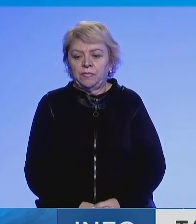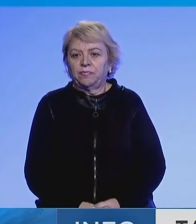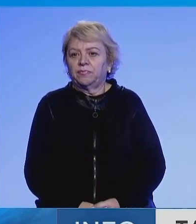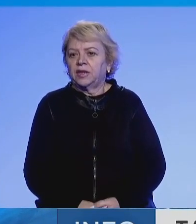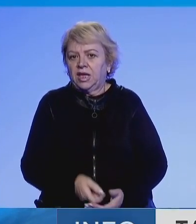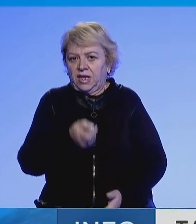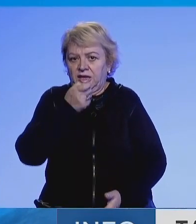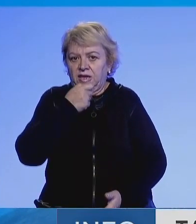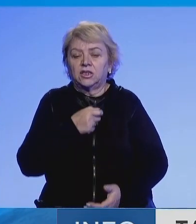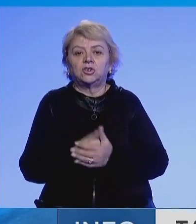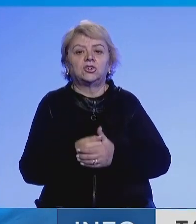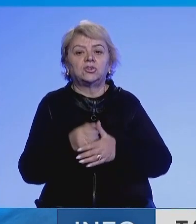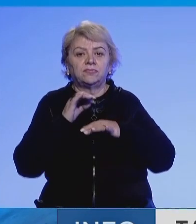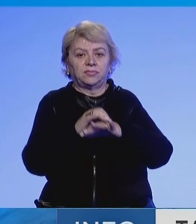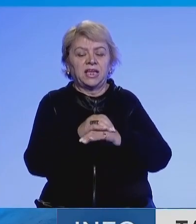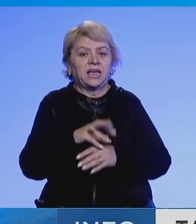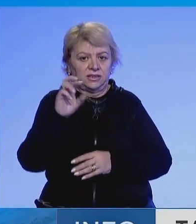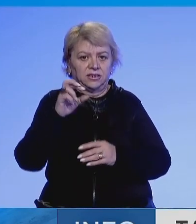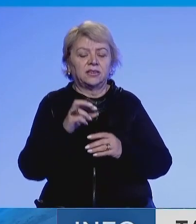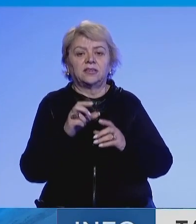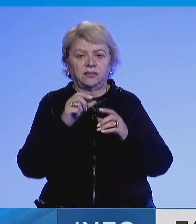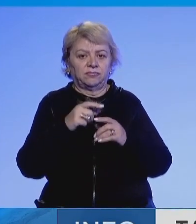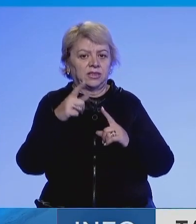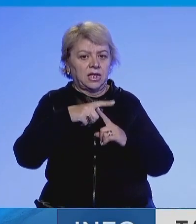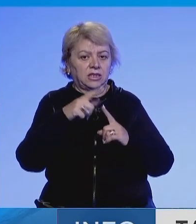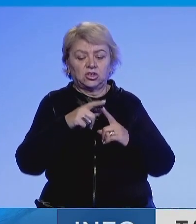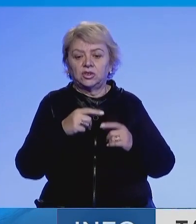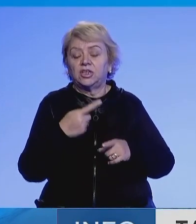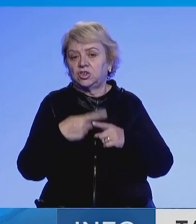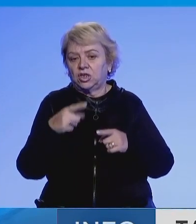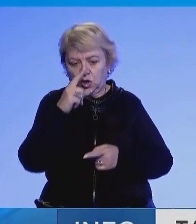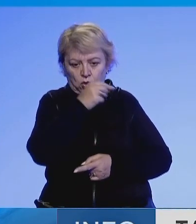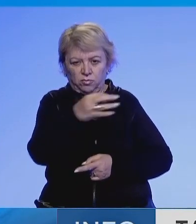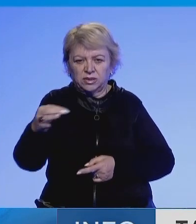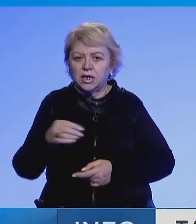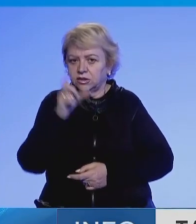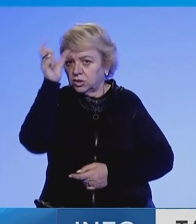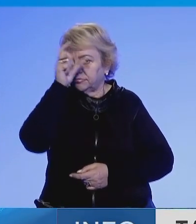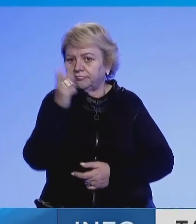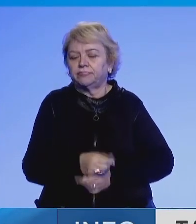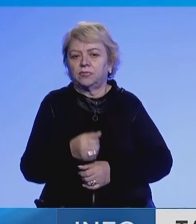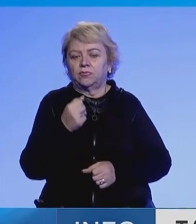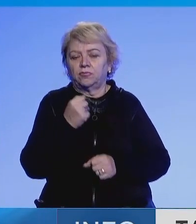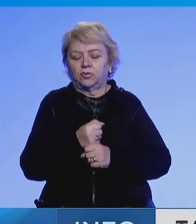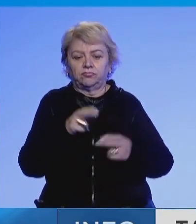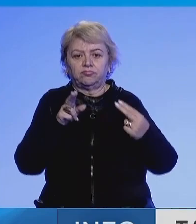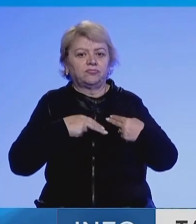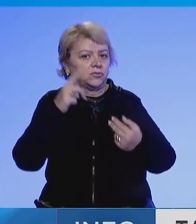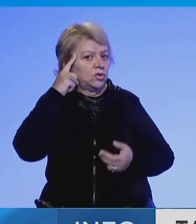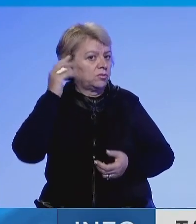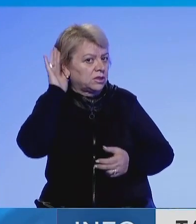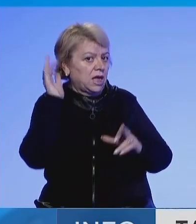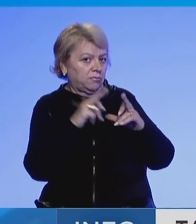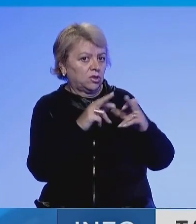Ishkrujë negociatorja e Kosovës e Dita Tahiri tha se qështja e asociacionit komunave me shumit sirbe është punë e krujë ministri Talbin Kurti.